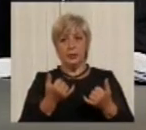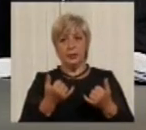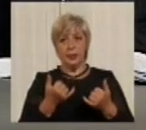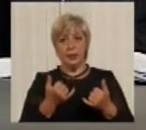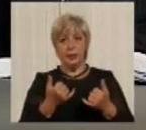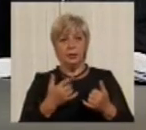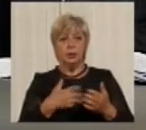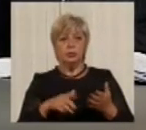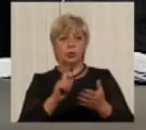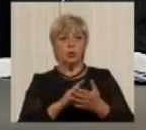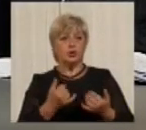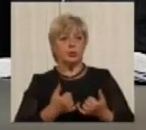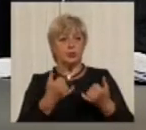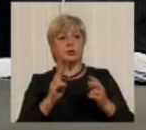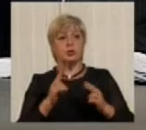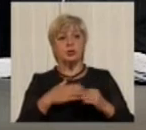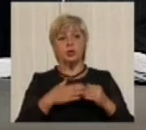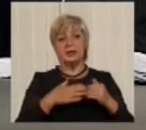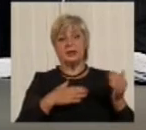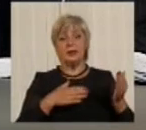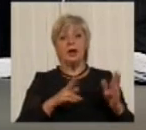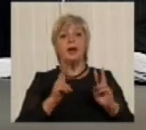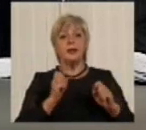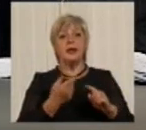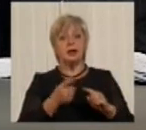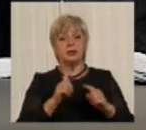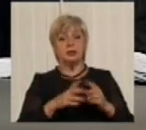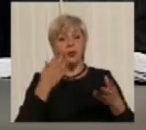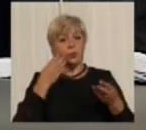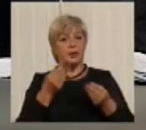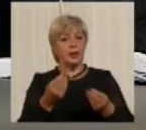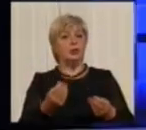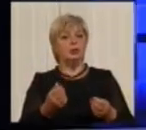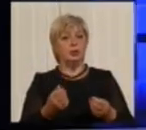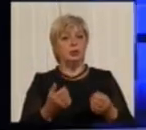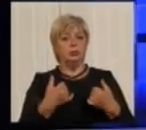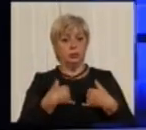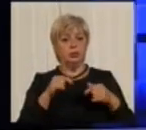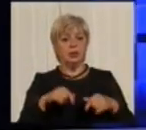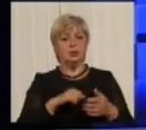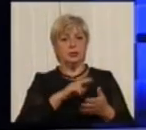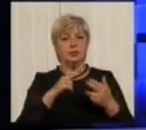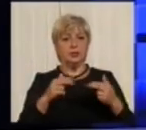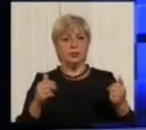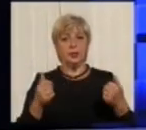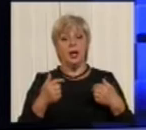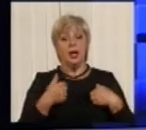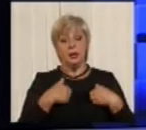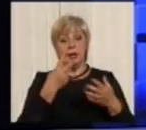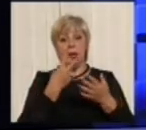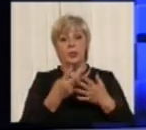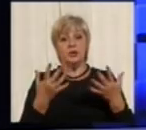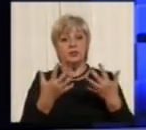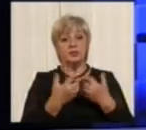хто зліва від тебе. Як це вплинуло взагалі на рух у нас у Дніпрі? Я особисто те, що бачив статистику,